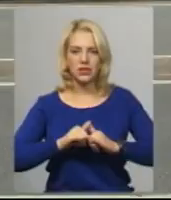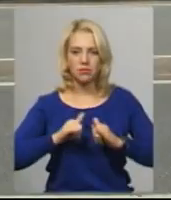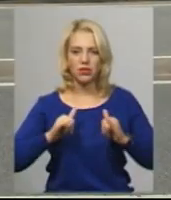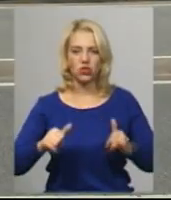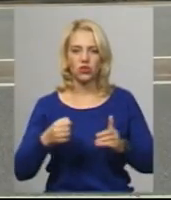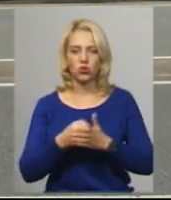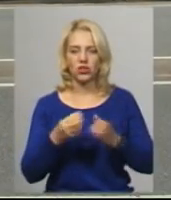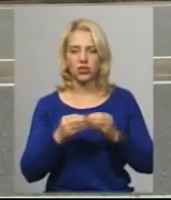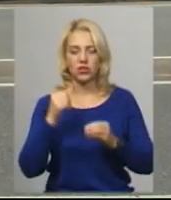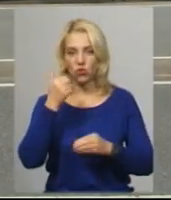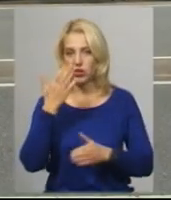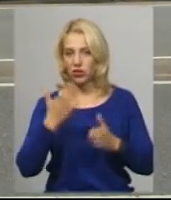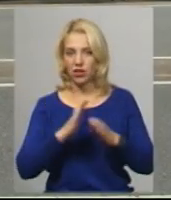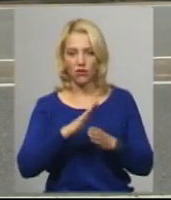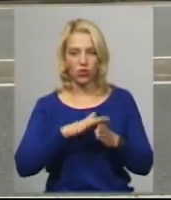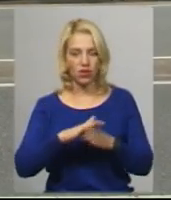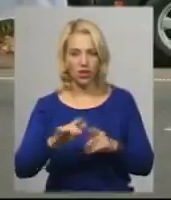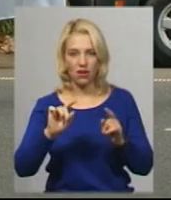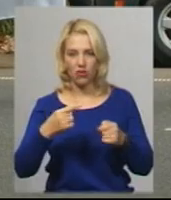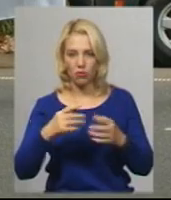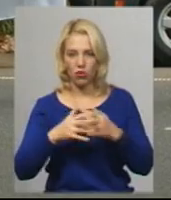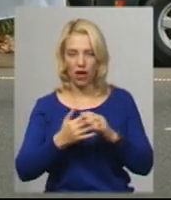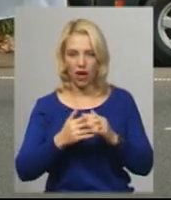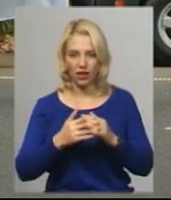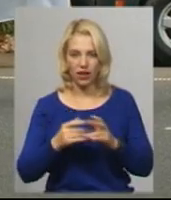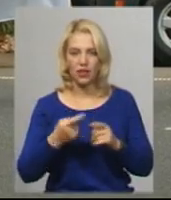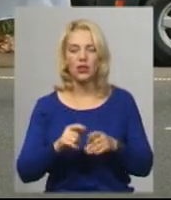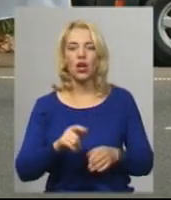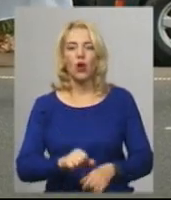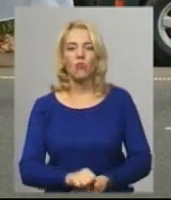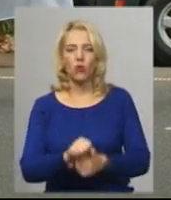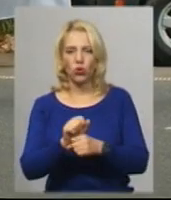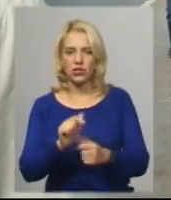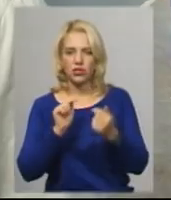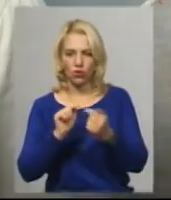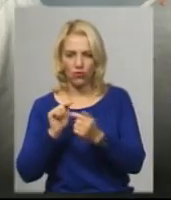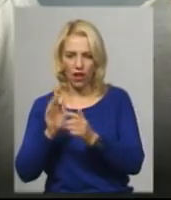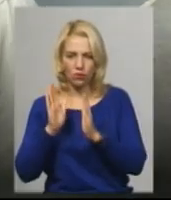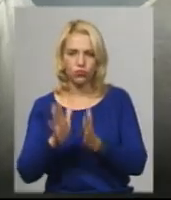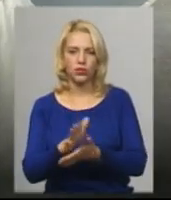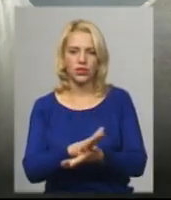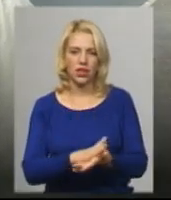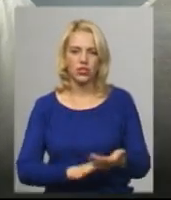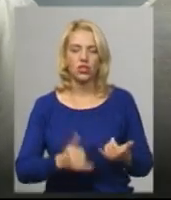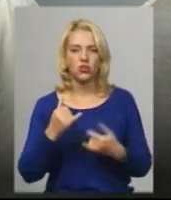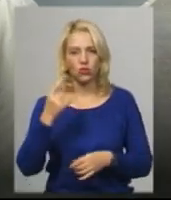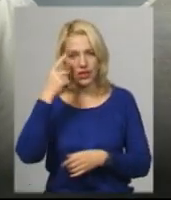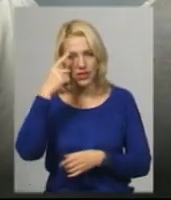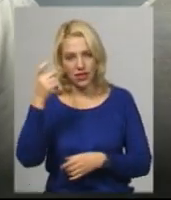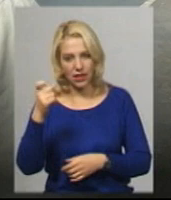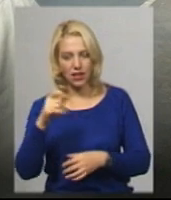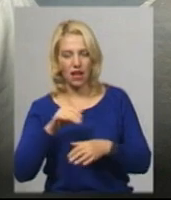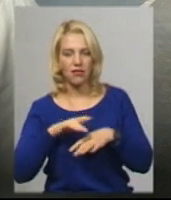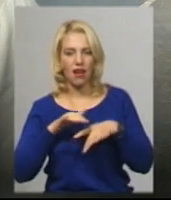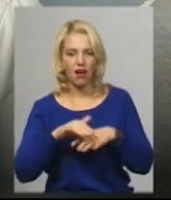років. У разі невиконання влади і вимог аграріїв, протестувальники акцію продовжать, каже Алім Міщук. Сьогодні сигнальна акція. Ми ж не